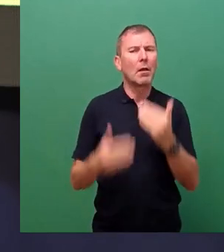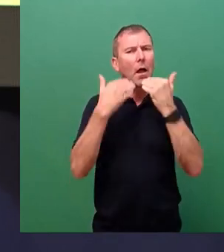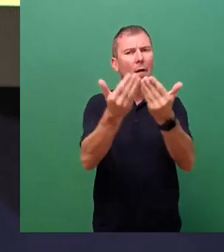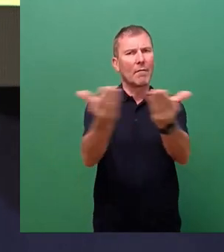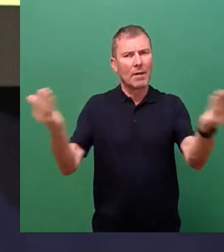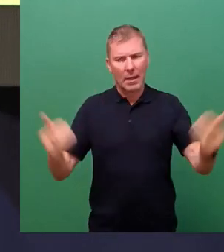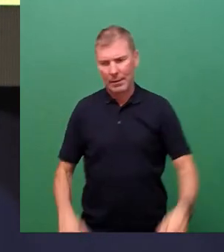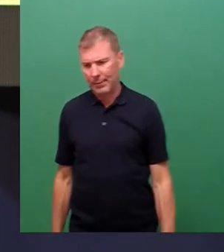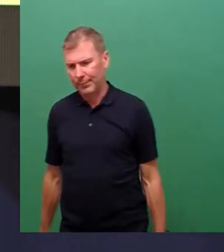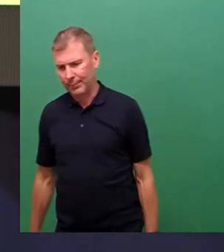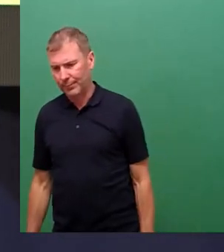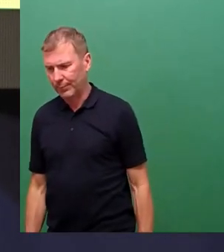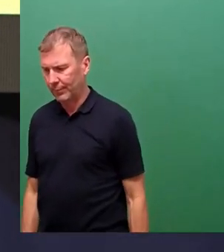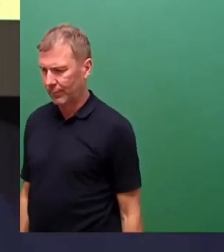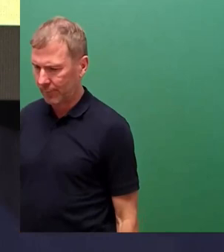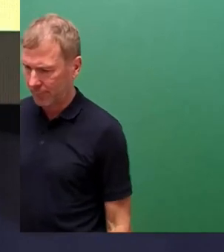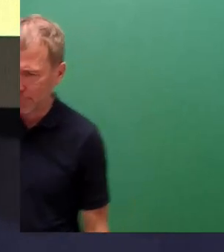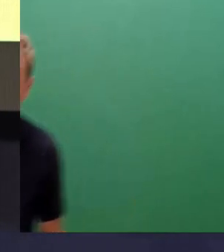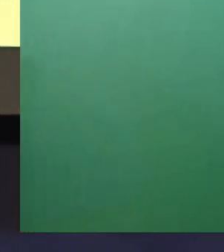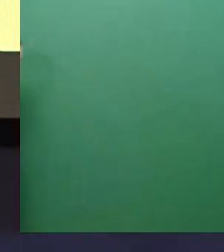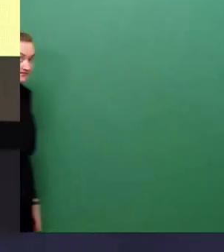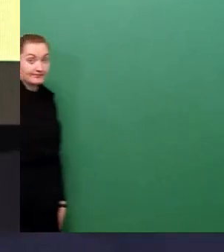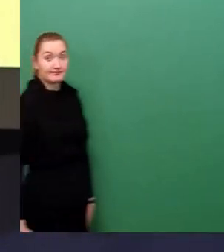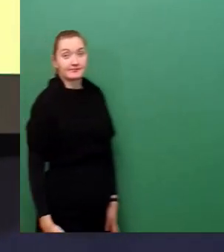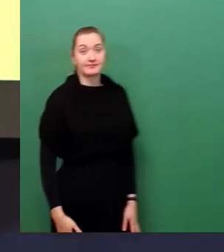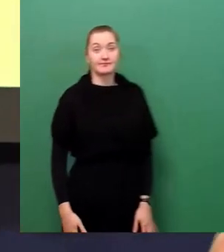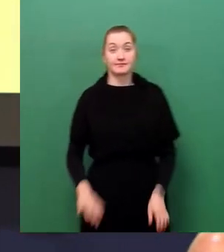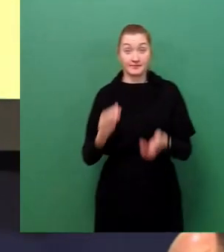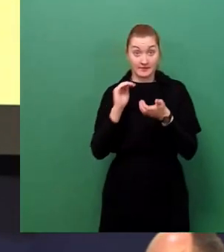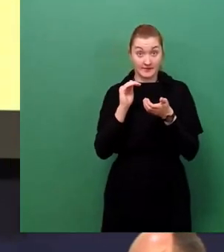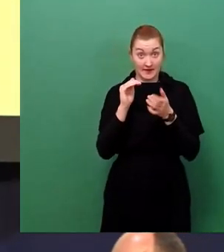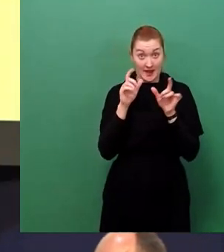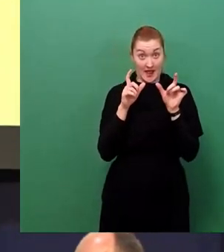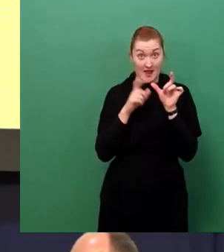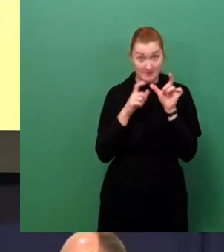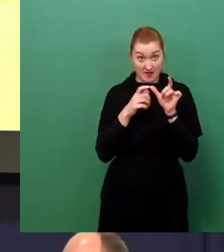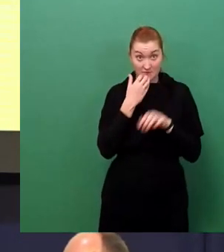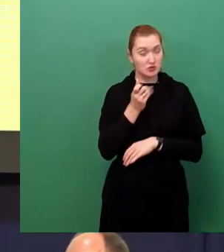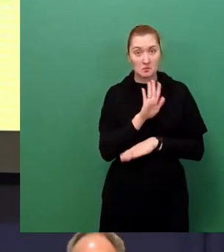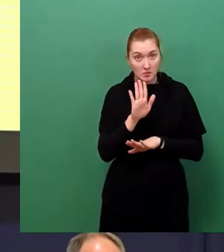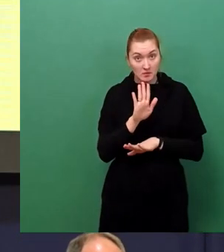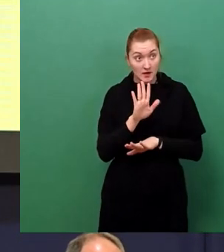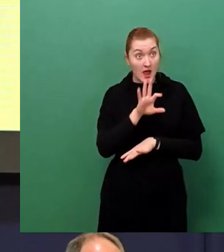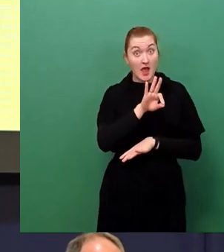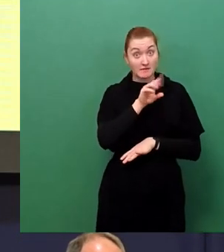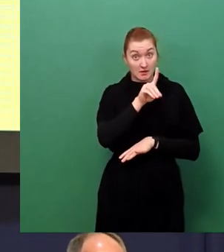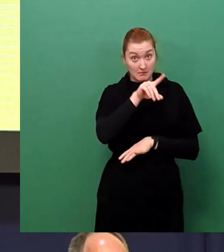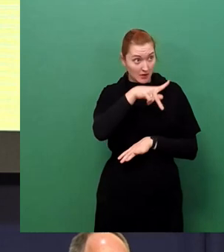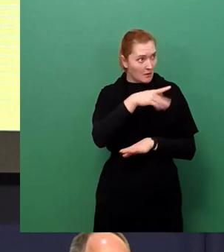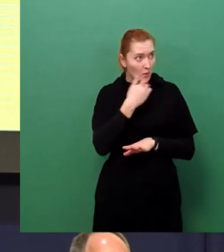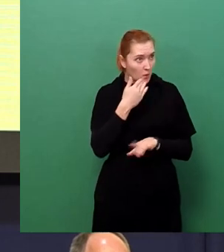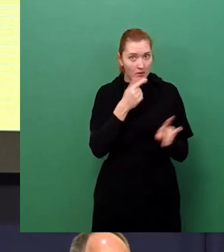Wird SPD das Wort gewünscht? Sehe ich nicht. Dann FDP das Wort gewünscht. Sehe ich auch nicht.